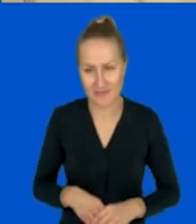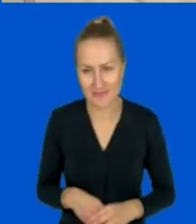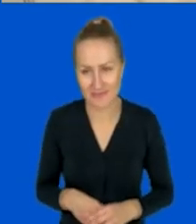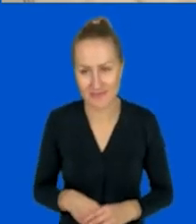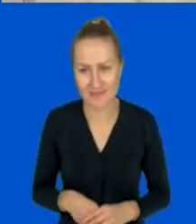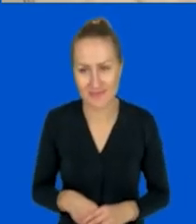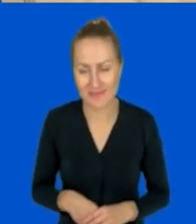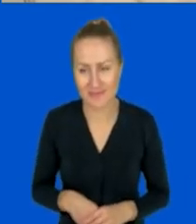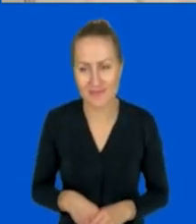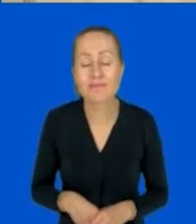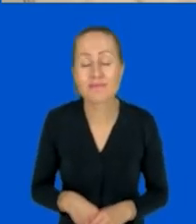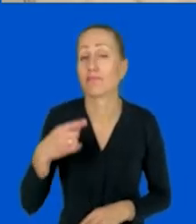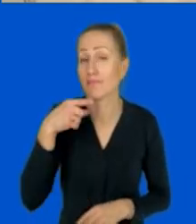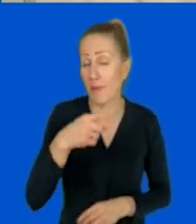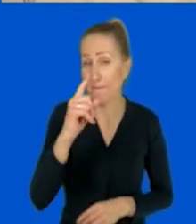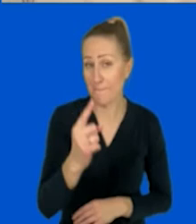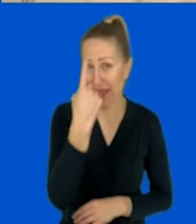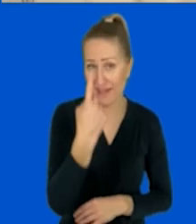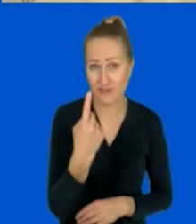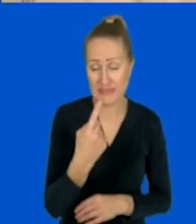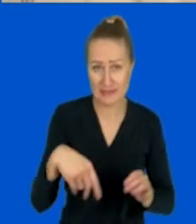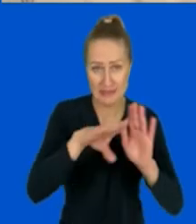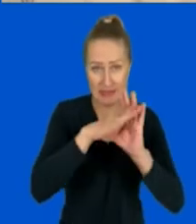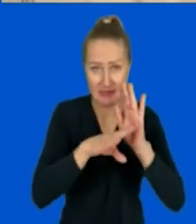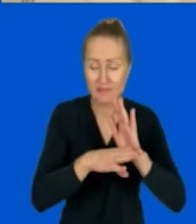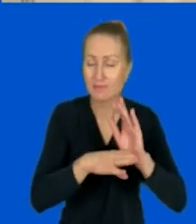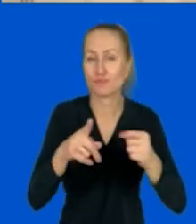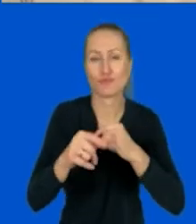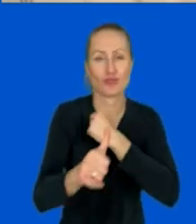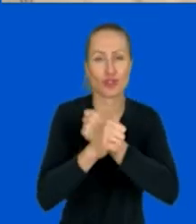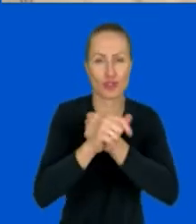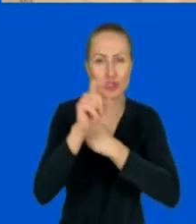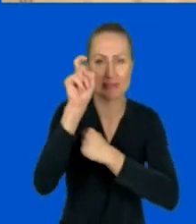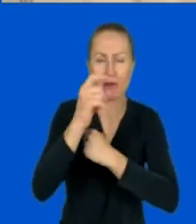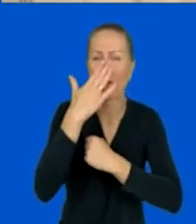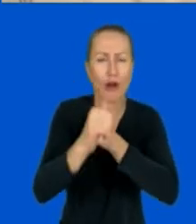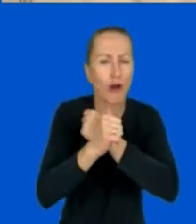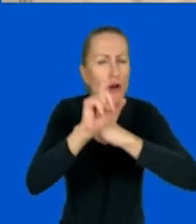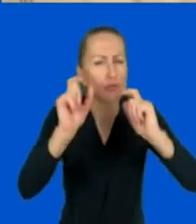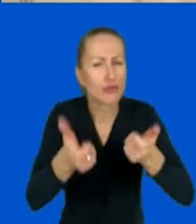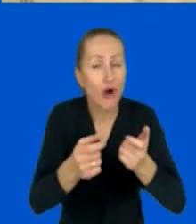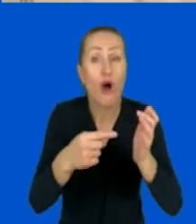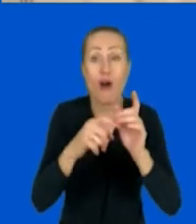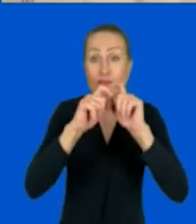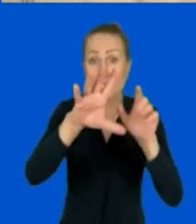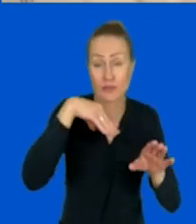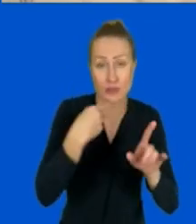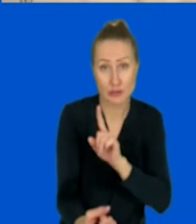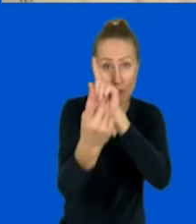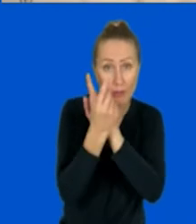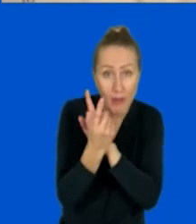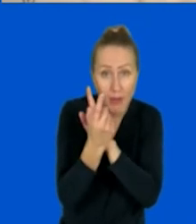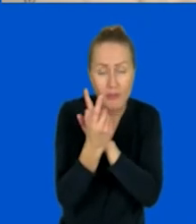Jedna z tych zasad, pierwsza zasada, to jest zasada 60 sekund. Chodzi o to, żeby podczas spotkania w ciągu